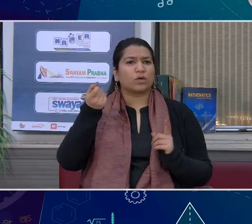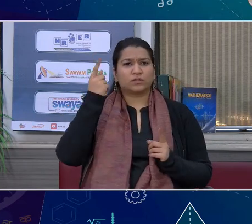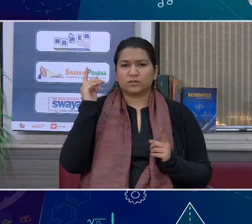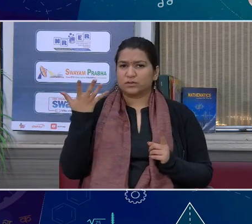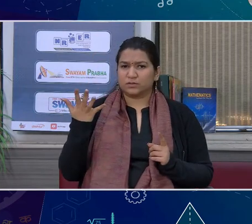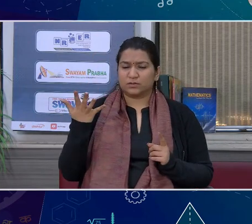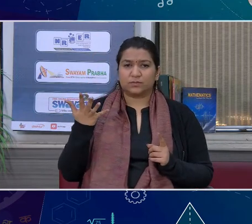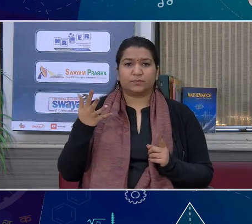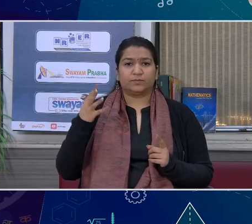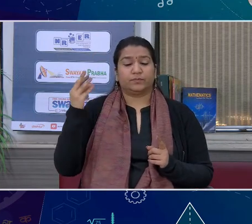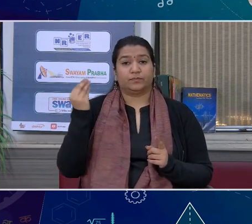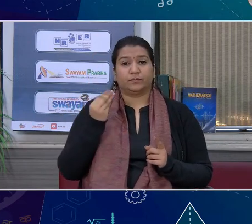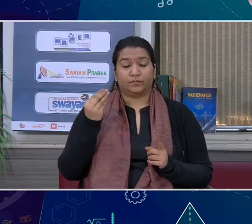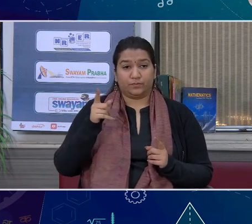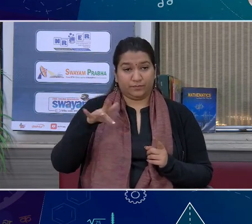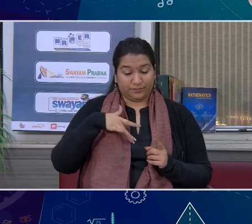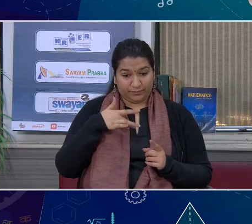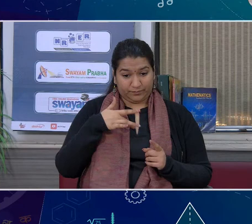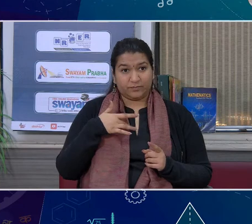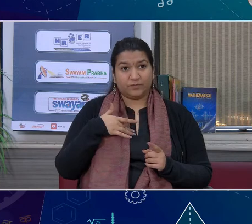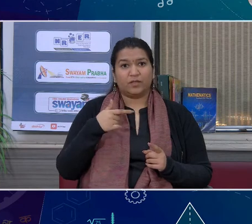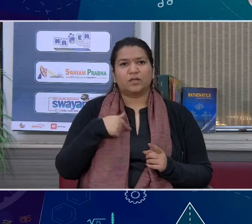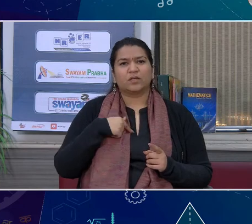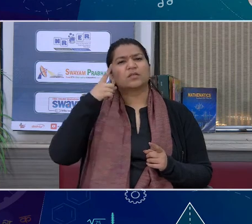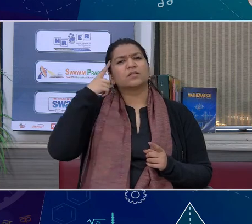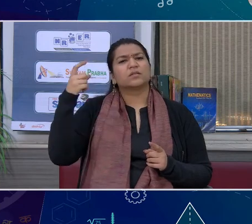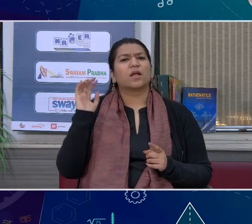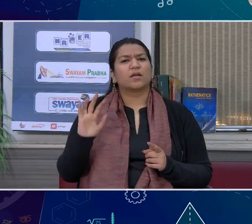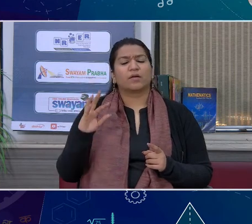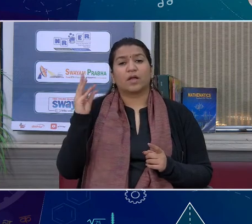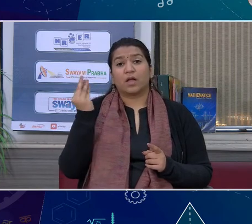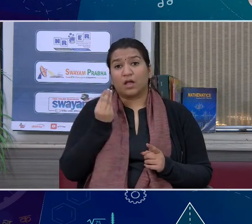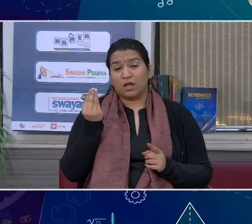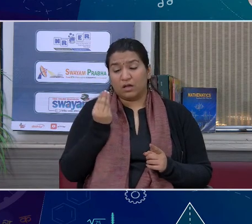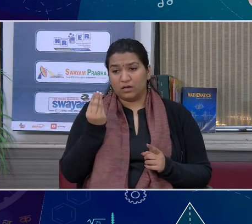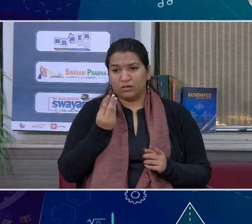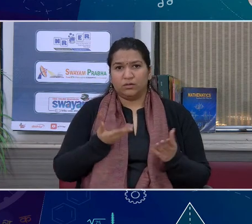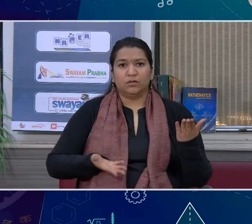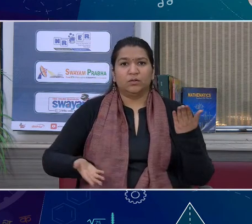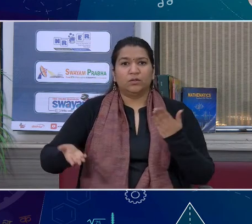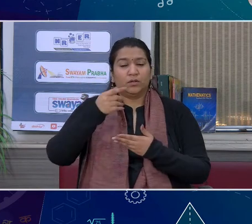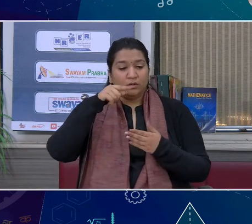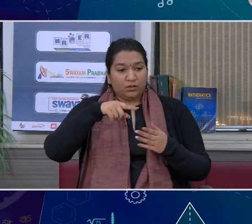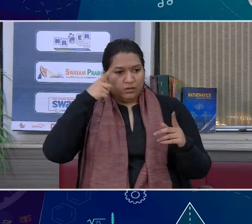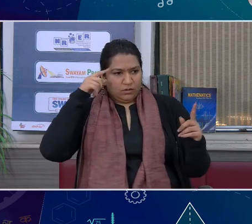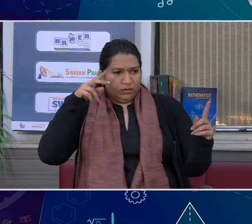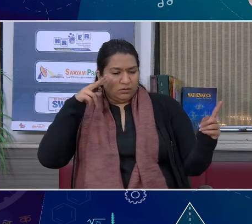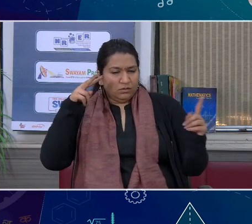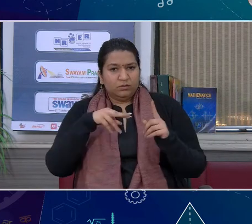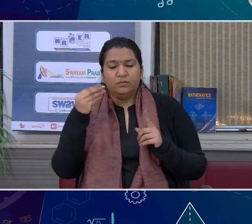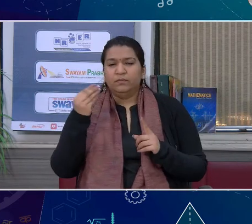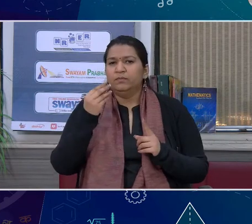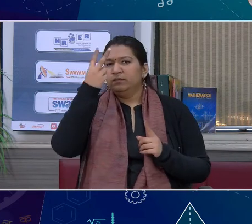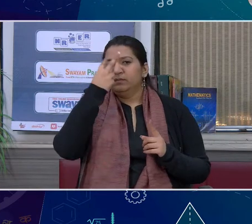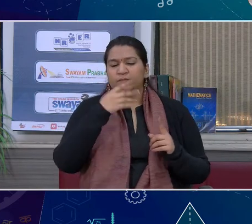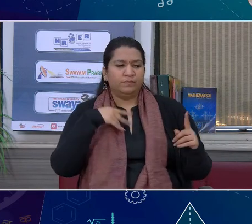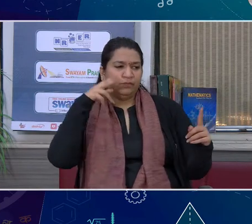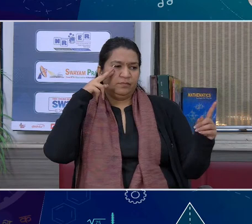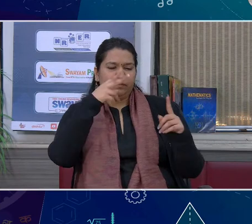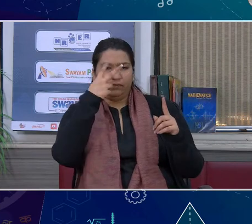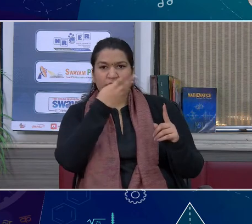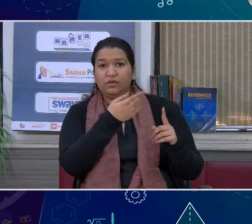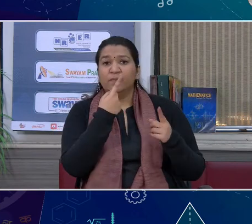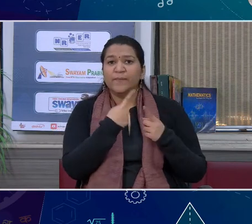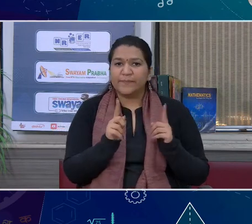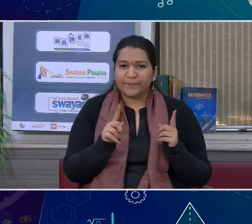के कभी के मन में तो राग है और संसार उसका रोधन समझ और पि ए स